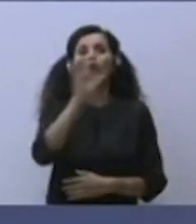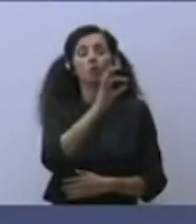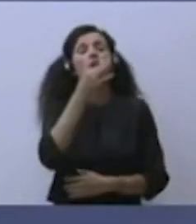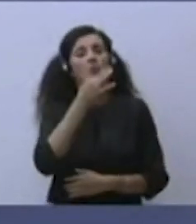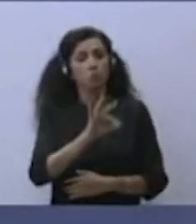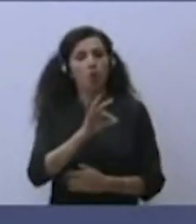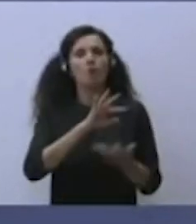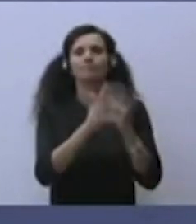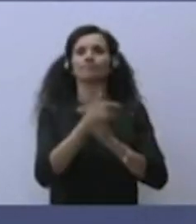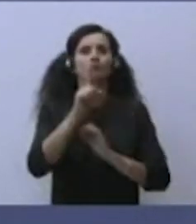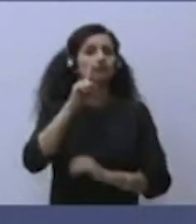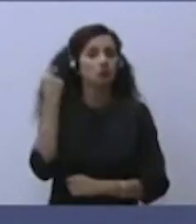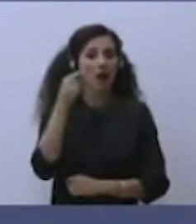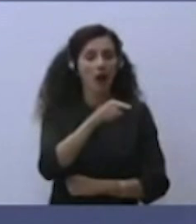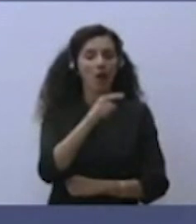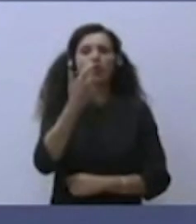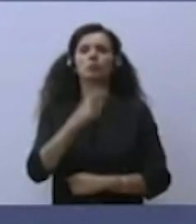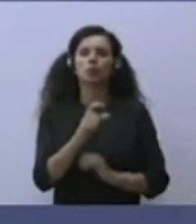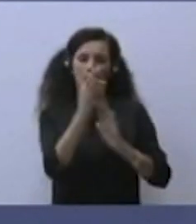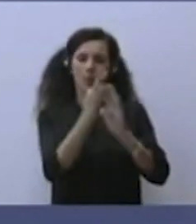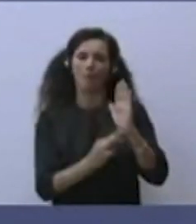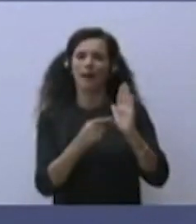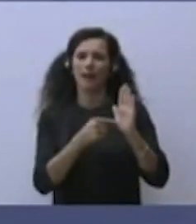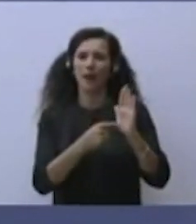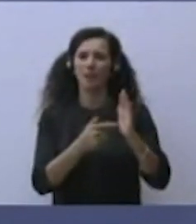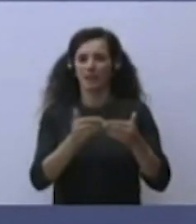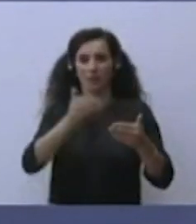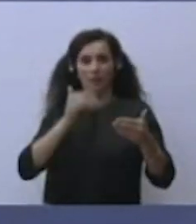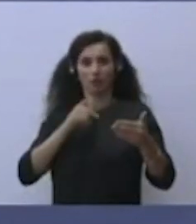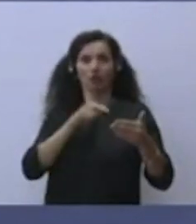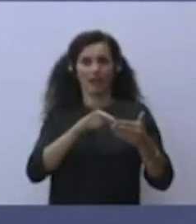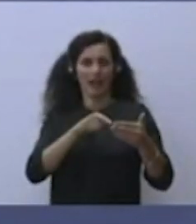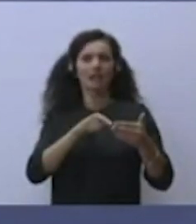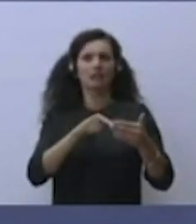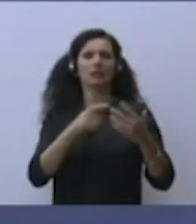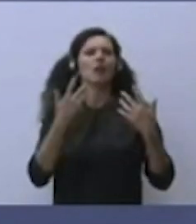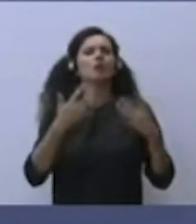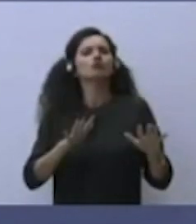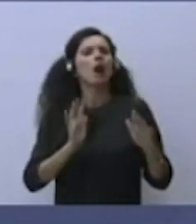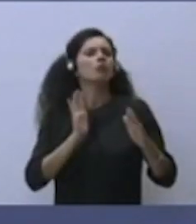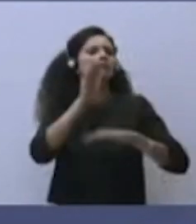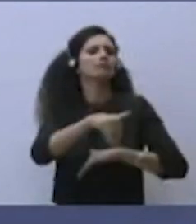perché i parametri precedenti sarebbero stati superati,